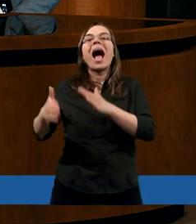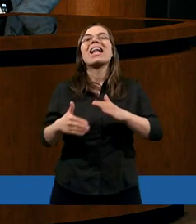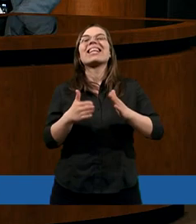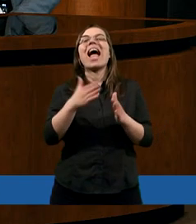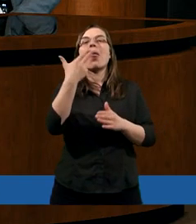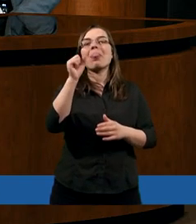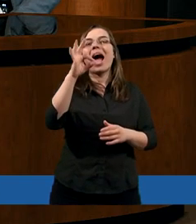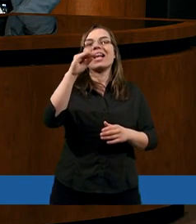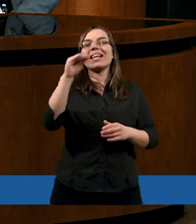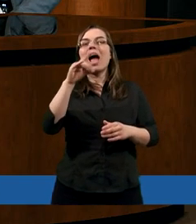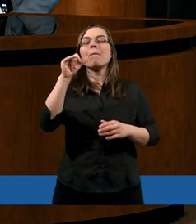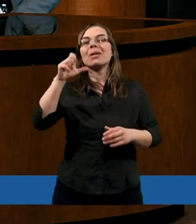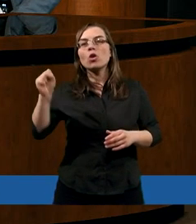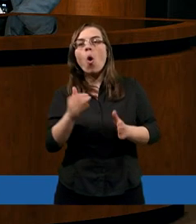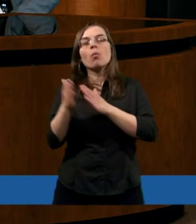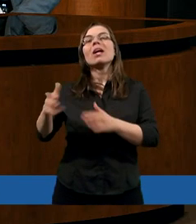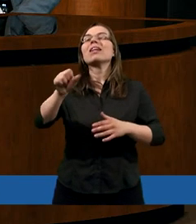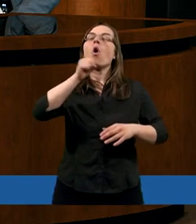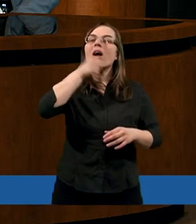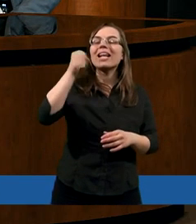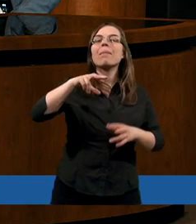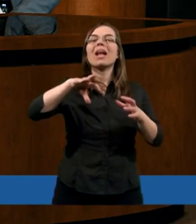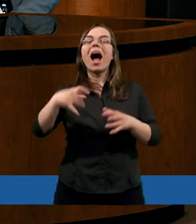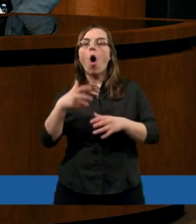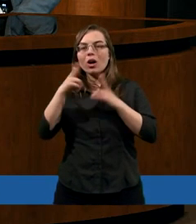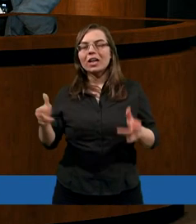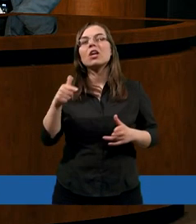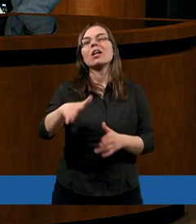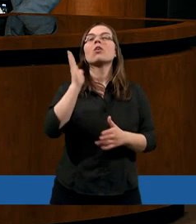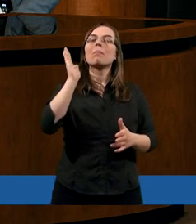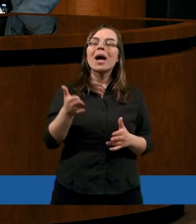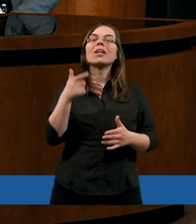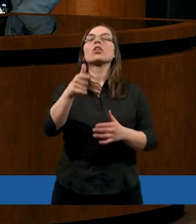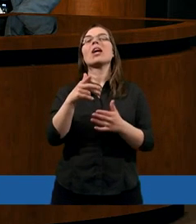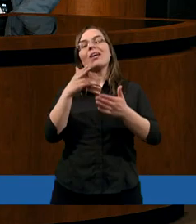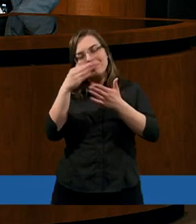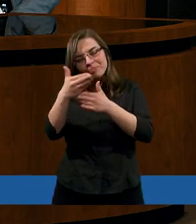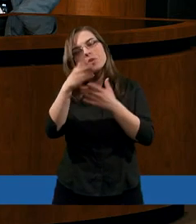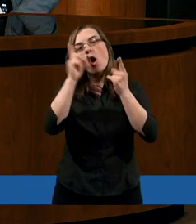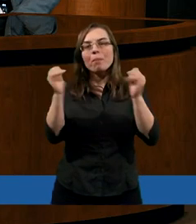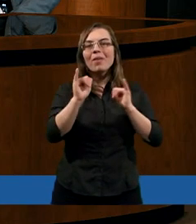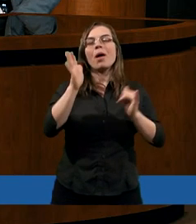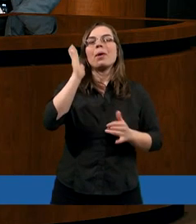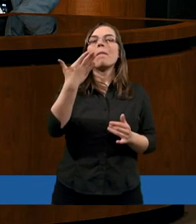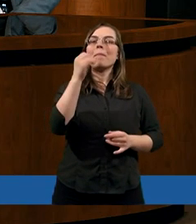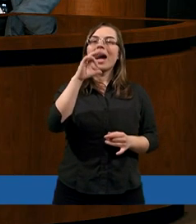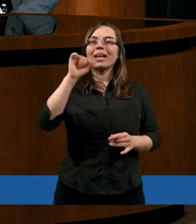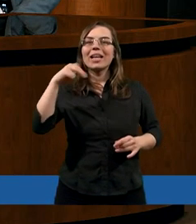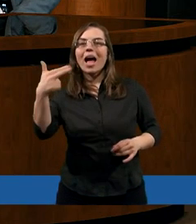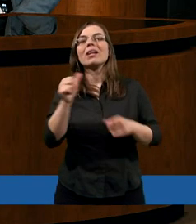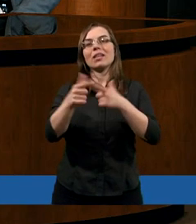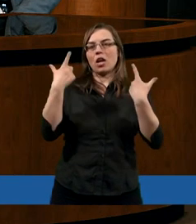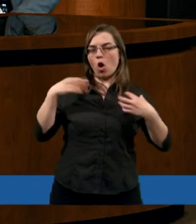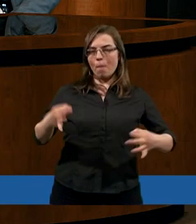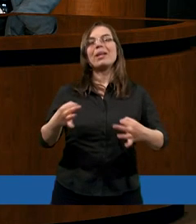to określenie starsze, o którym za chwilkę będziemy czytali na pewno do Ciebie ze względu na funkcję, pasuje. Marian jest